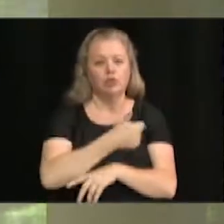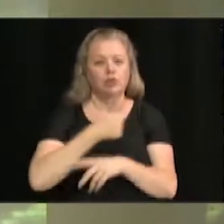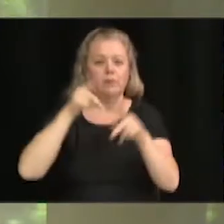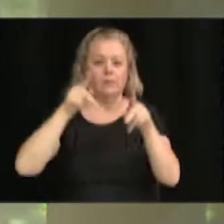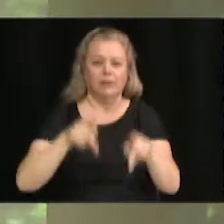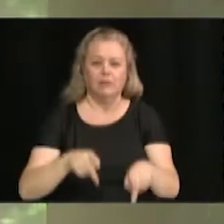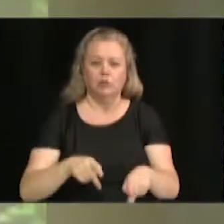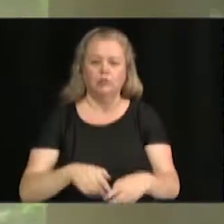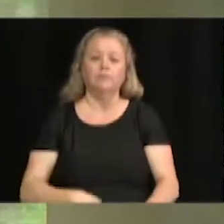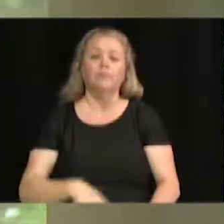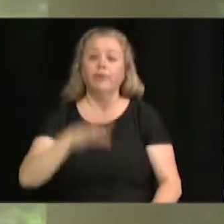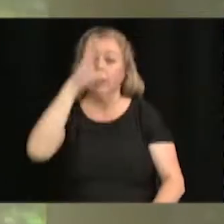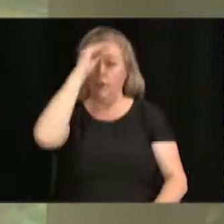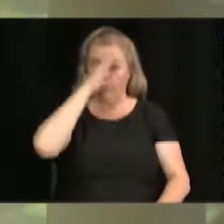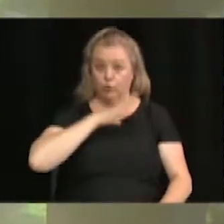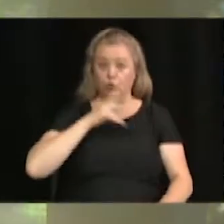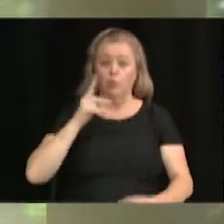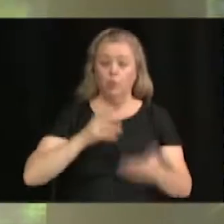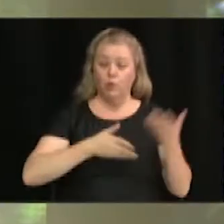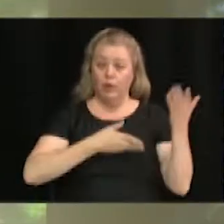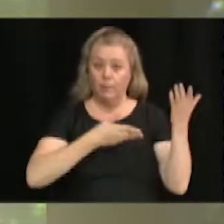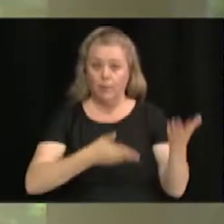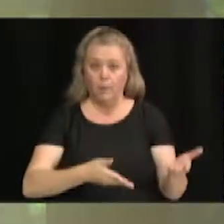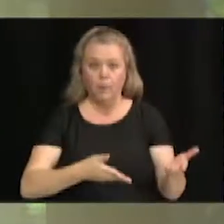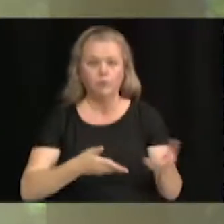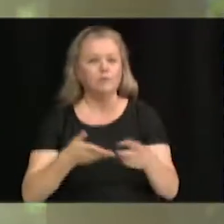Proposé par M. Paulin, appuyé par M. Côté.